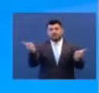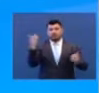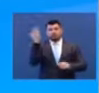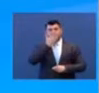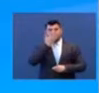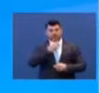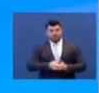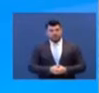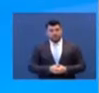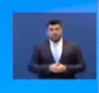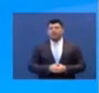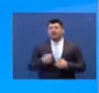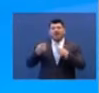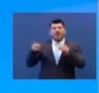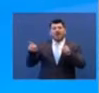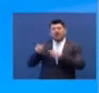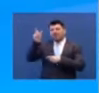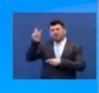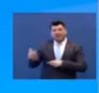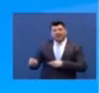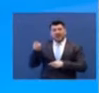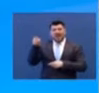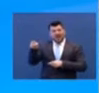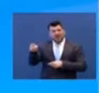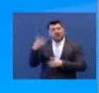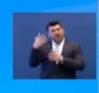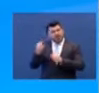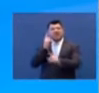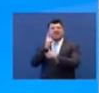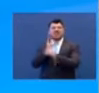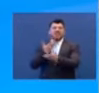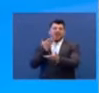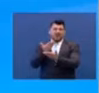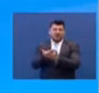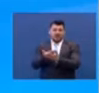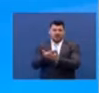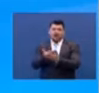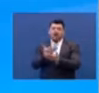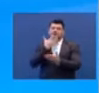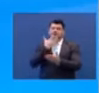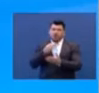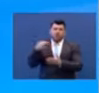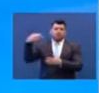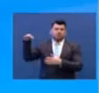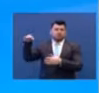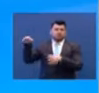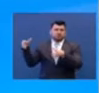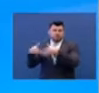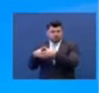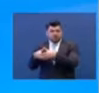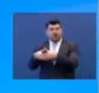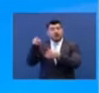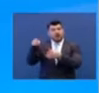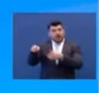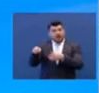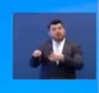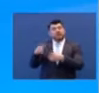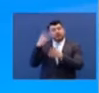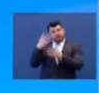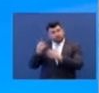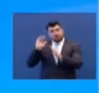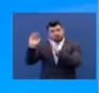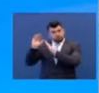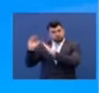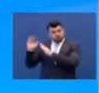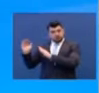εκπαιδευτικούς που εμπίπτουν στην κατηγορία ειδικών αδειών απουσίας, όπως αυτές έχουν οριστεί από το Υπουργείο Ιστορικών. Υπάρχει επίσης την